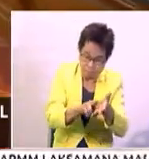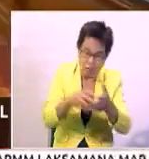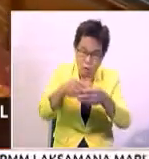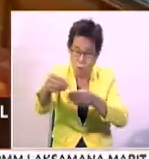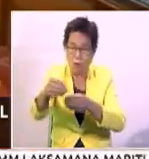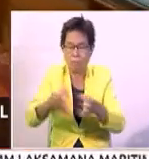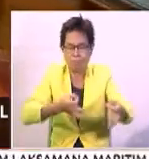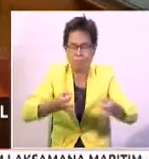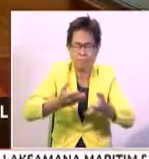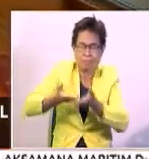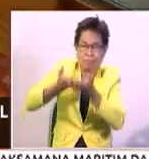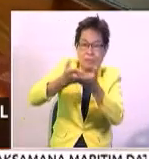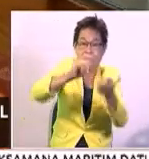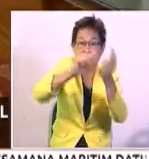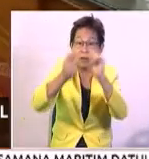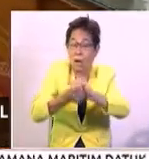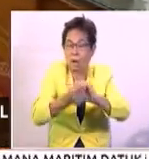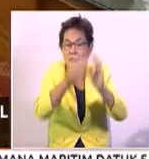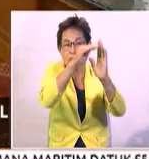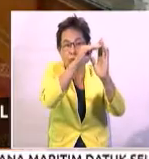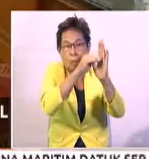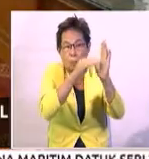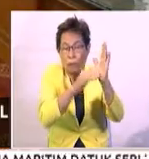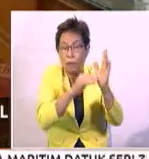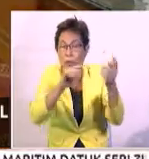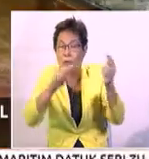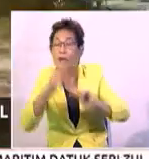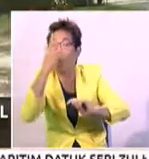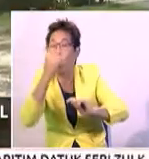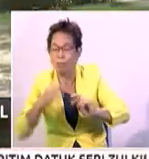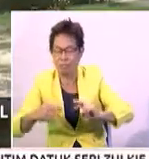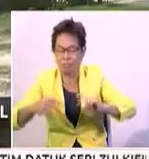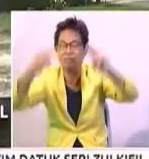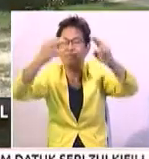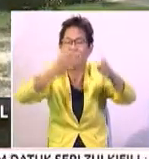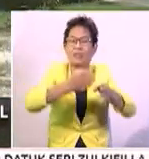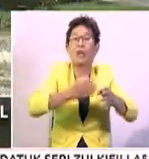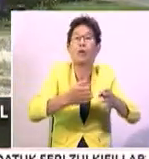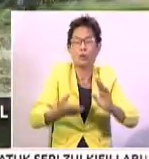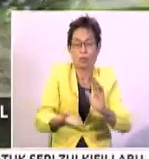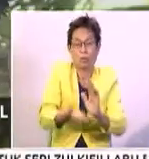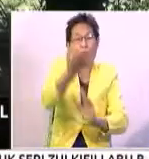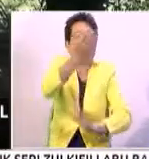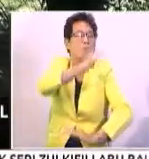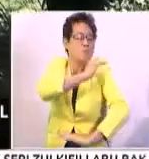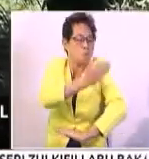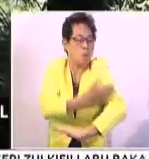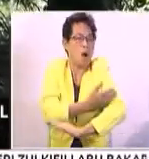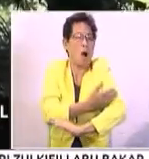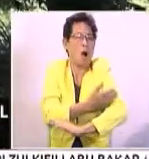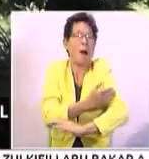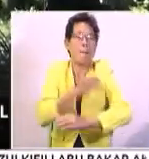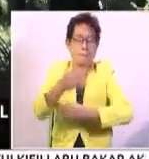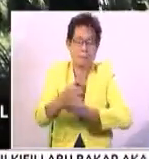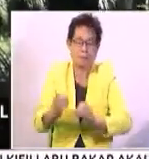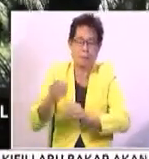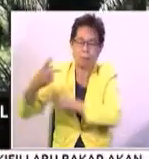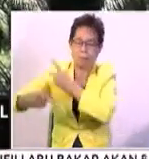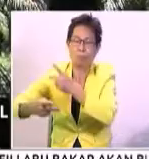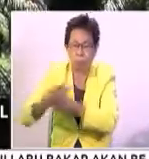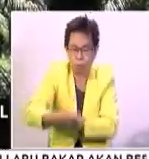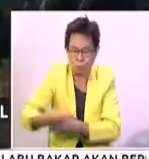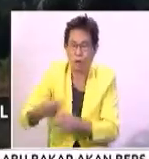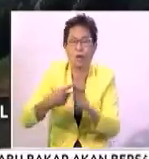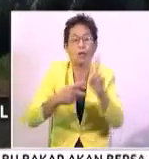menjelaskan cadangan pindaan itu antara lain adalah untuk meningkatkan bidang kuasa nilaian pejabat pusaka dari RM2 juta